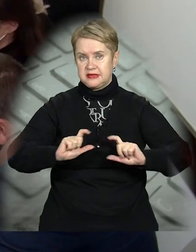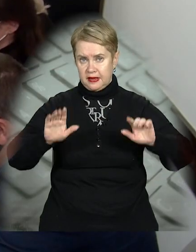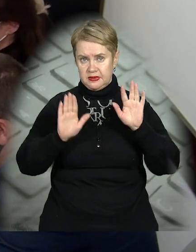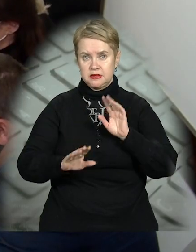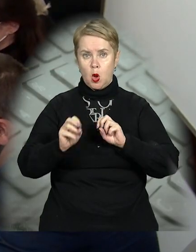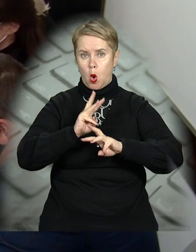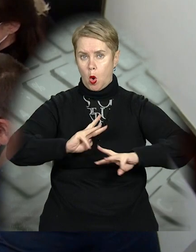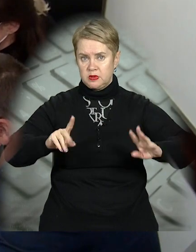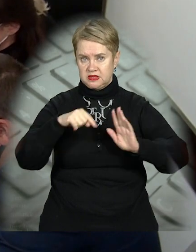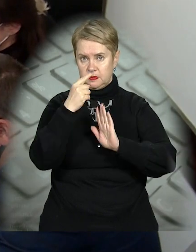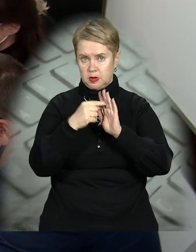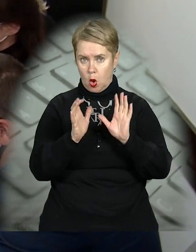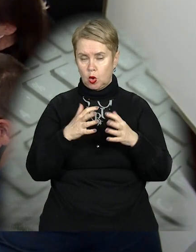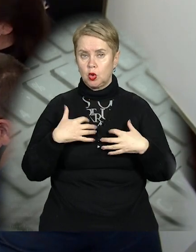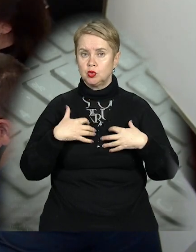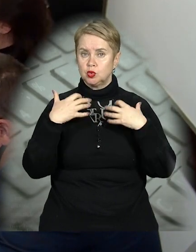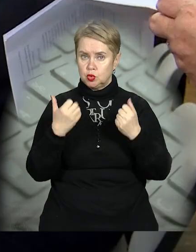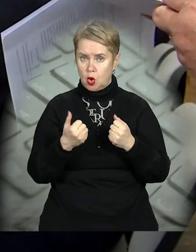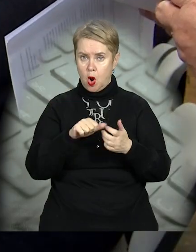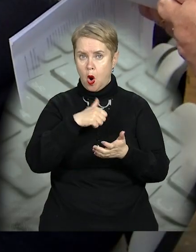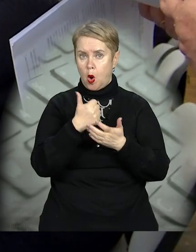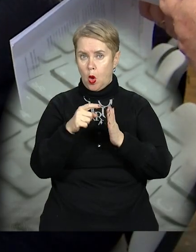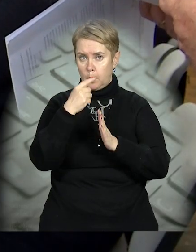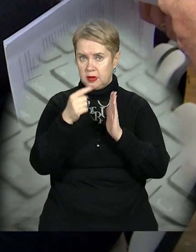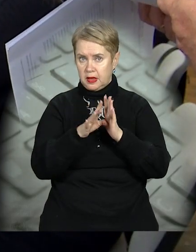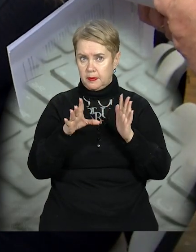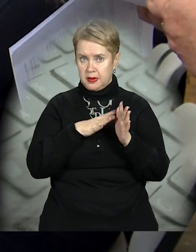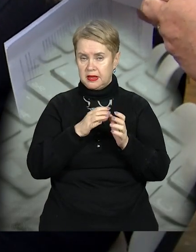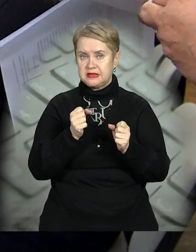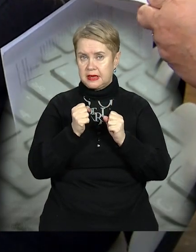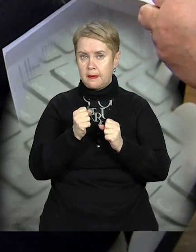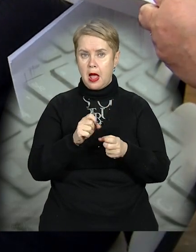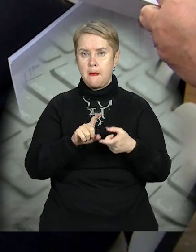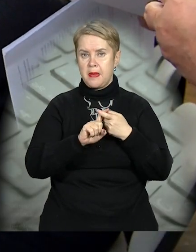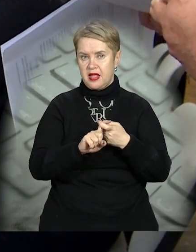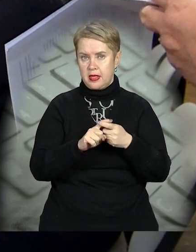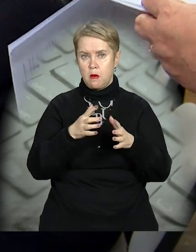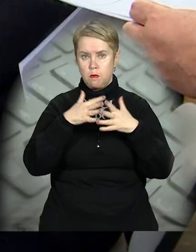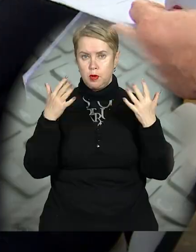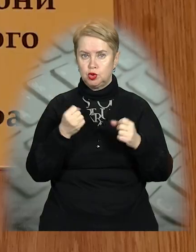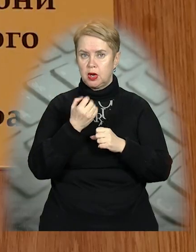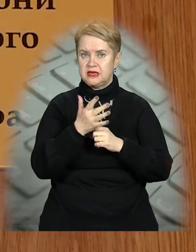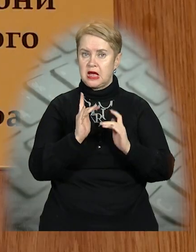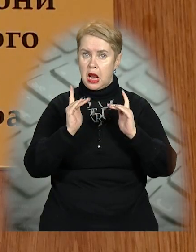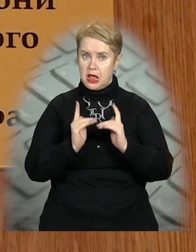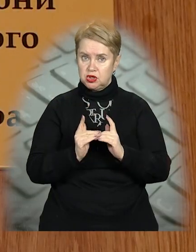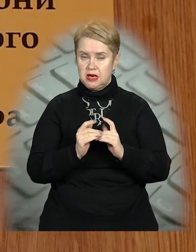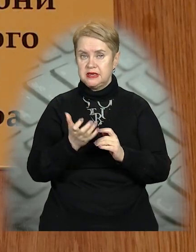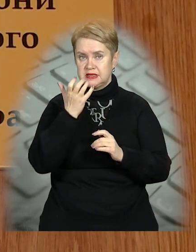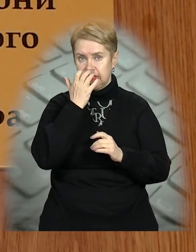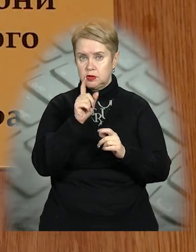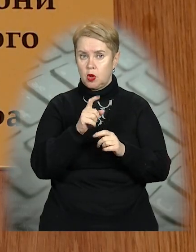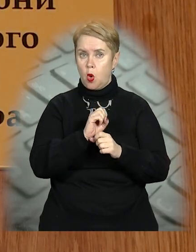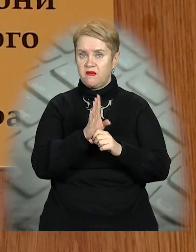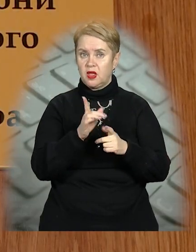міської комісії з питань охорони здоров'я головним питанням було стримання поширення епідемії та збільшення кількості ліжок з киснем у